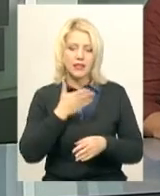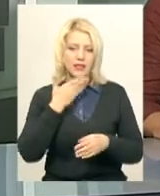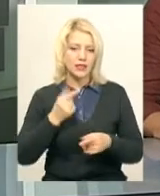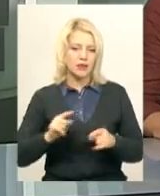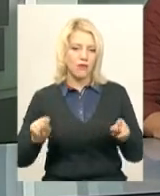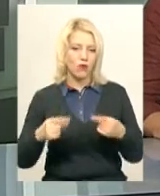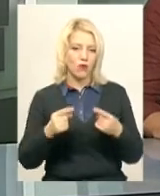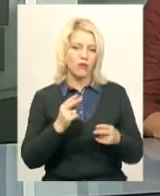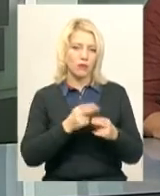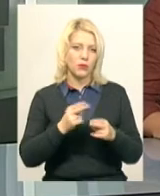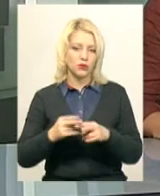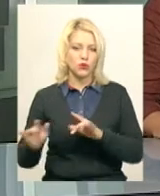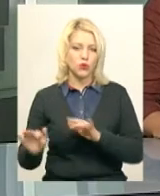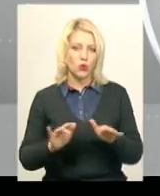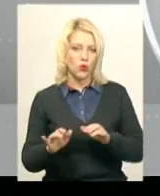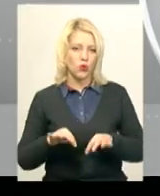руху транспорту.